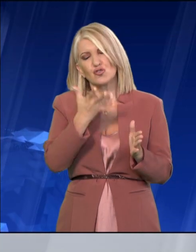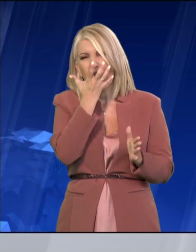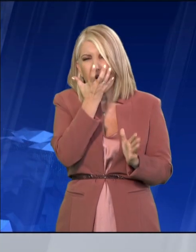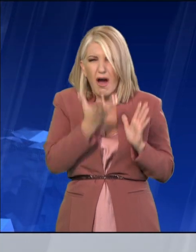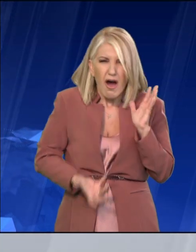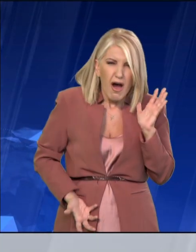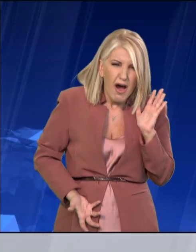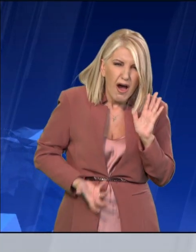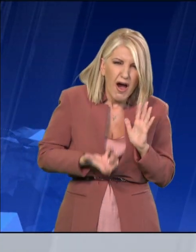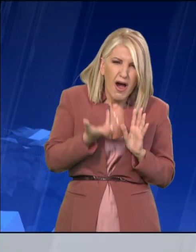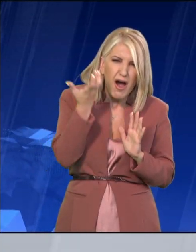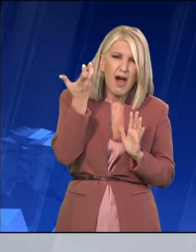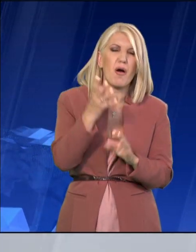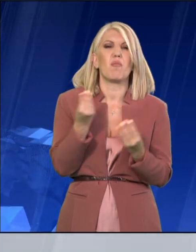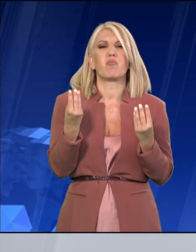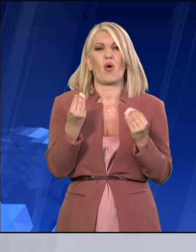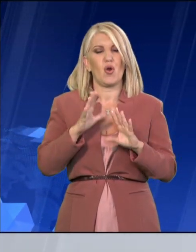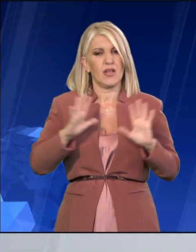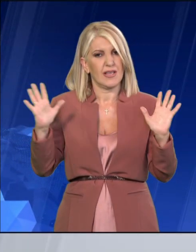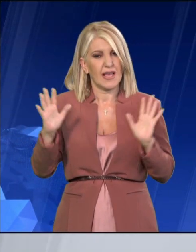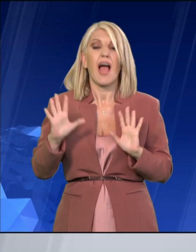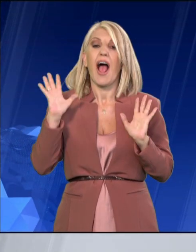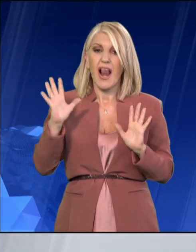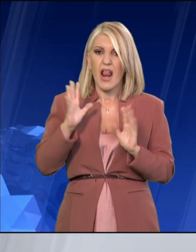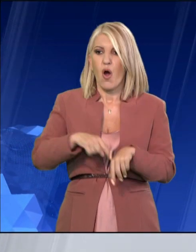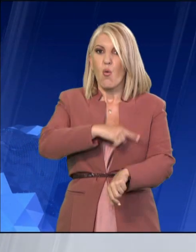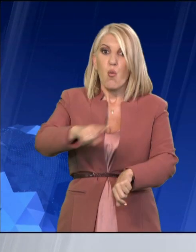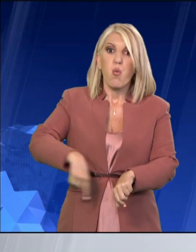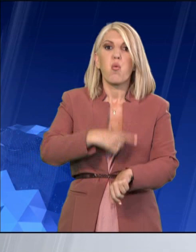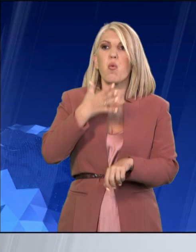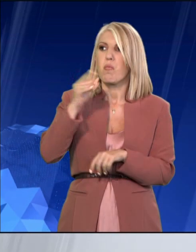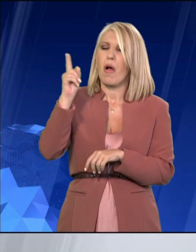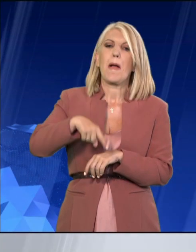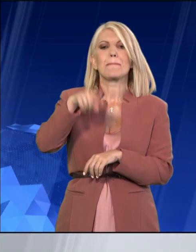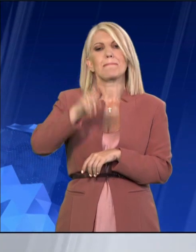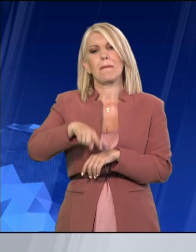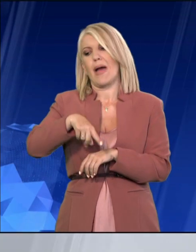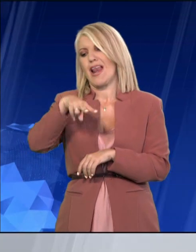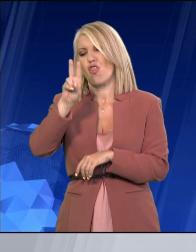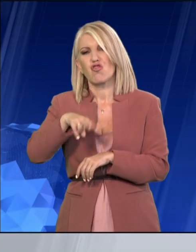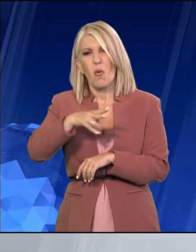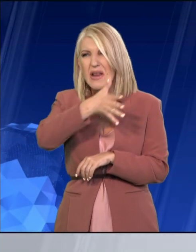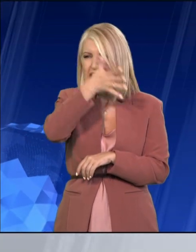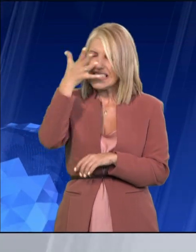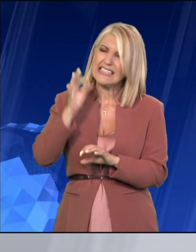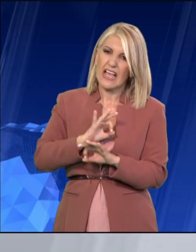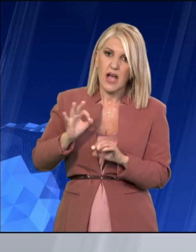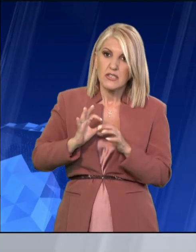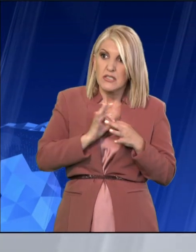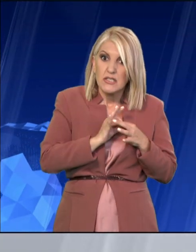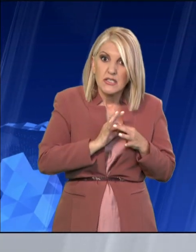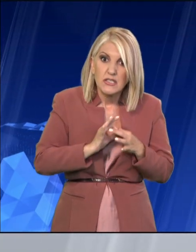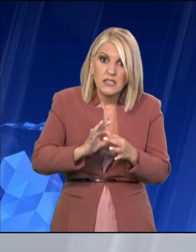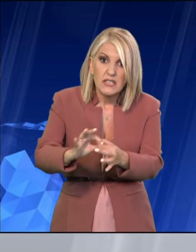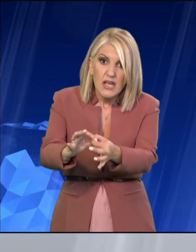παρατεταμένο καταπονεί τον ανθρώπινο οργανισμό. Είναι άλλο ένας καύσωνας με 2 μέρες άλλο ένας συνεχόμενος. Τα τελευταία χρόνια όμως